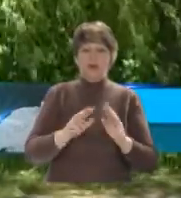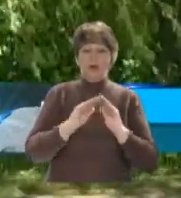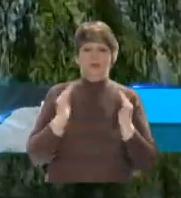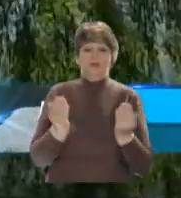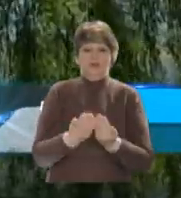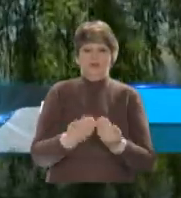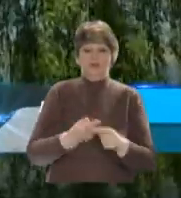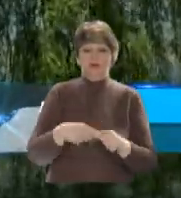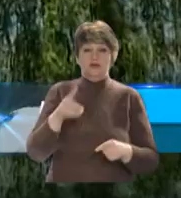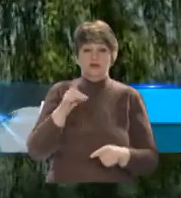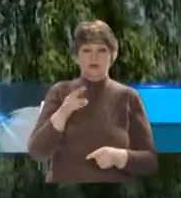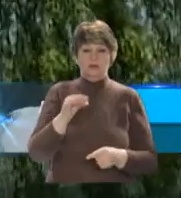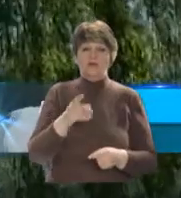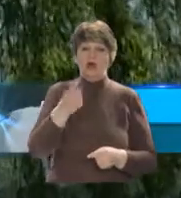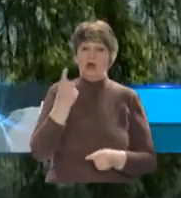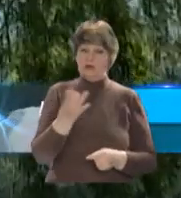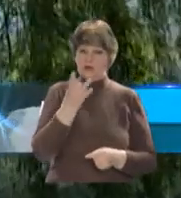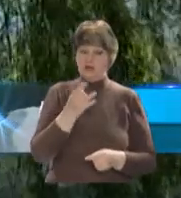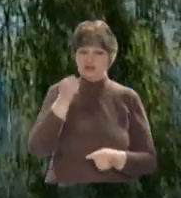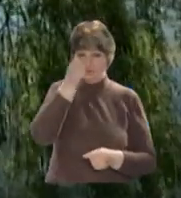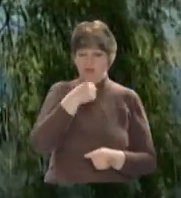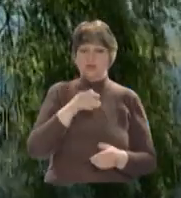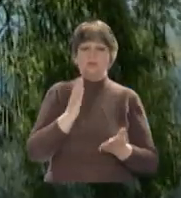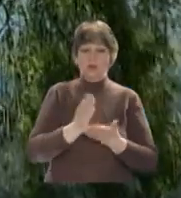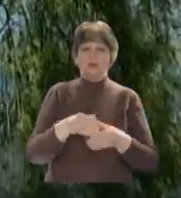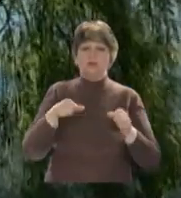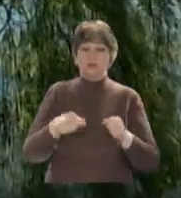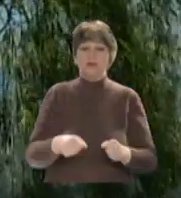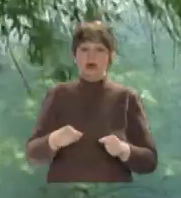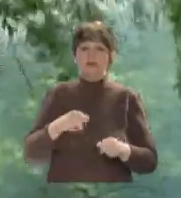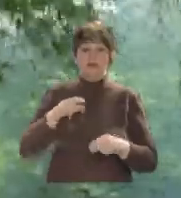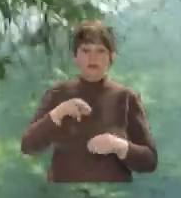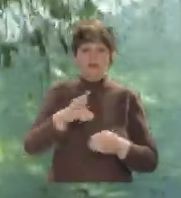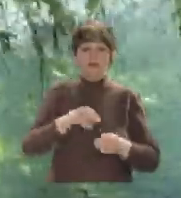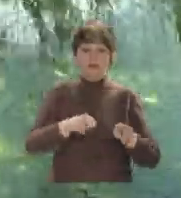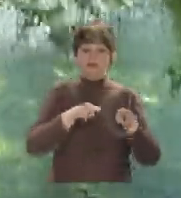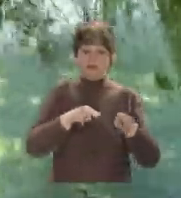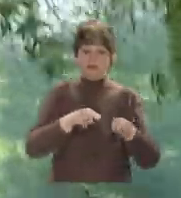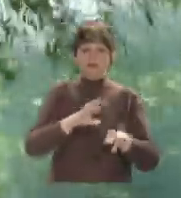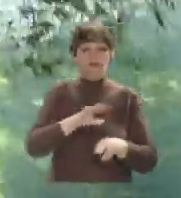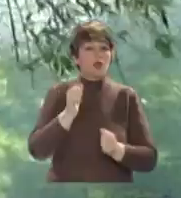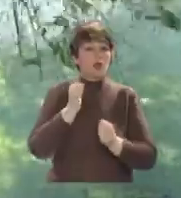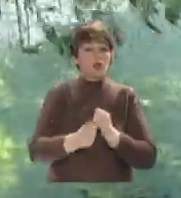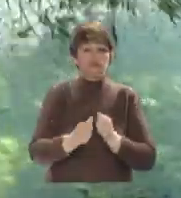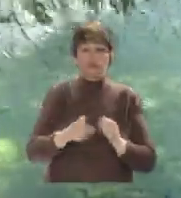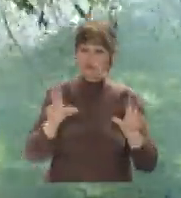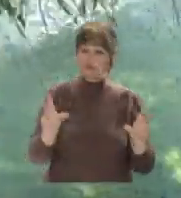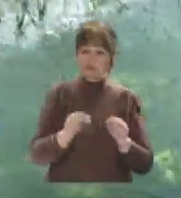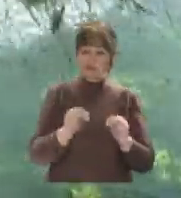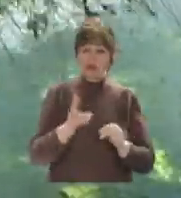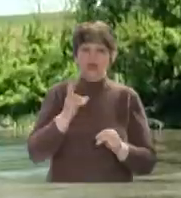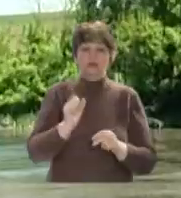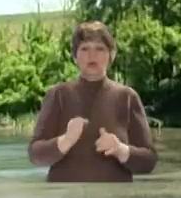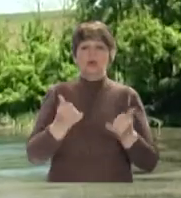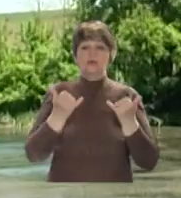з обмеженою відповідальністю Драбівське. Раз на рік вони мають право розчохлити зброю і випустити пар мисливського азарту. Утім, на кожному фортуна